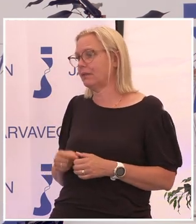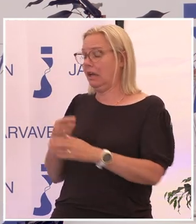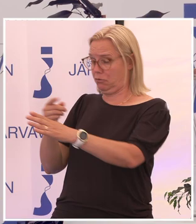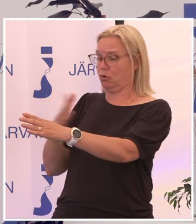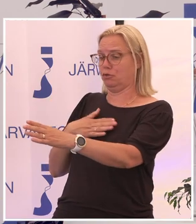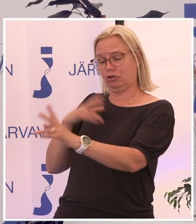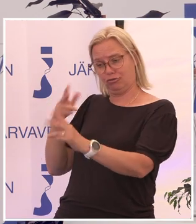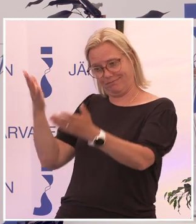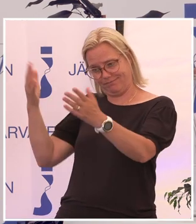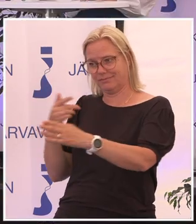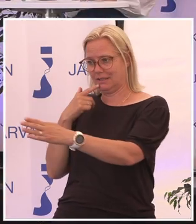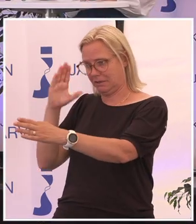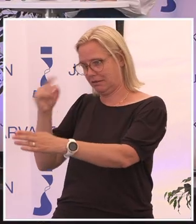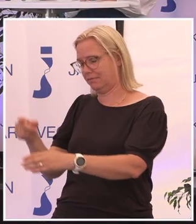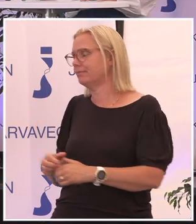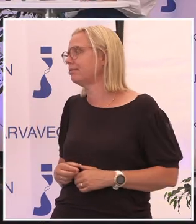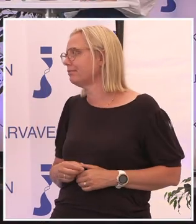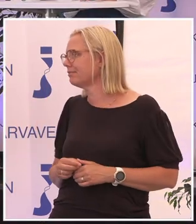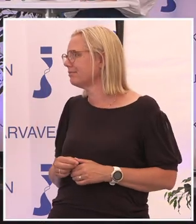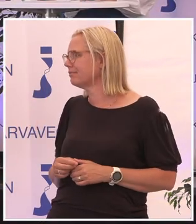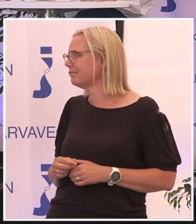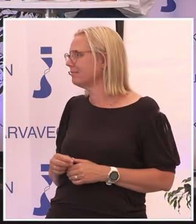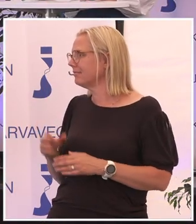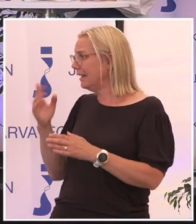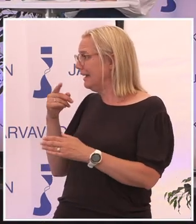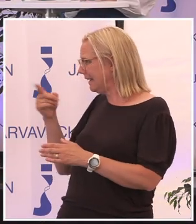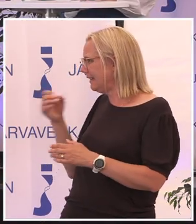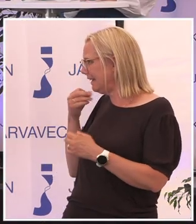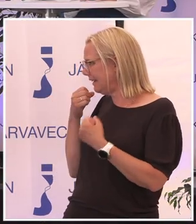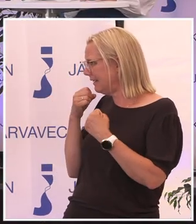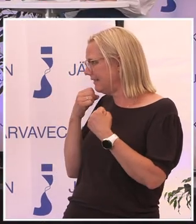Det tycker de. Är det såna här frågor ni kan driva?